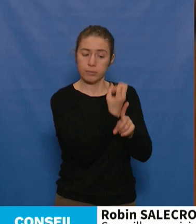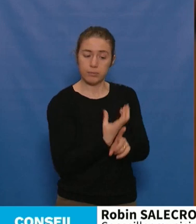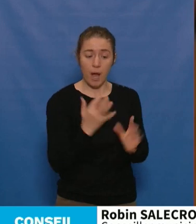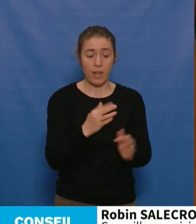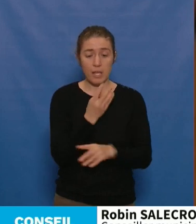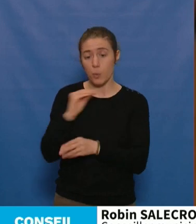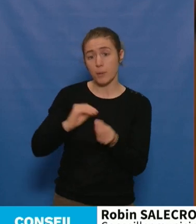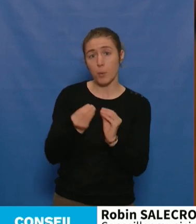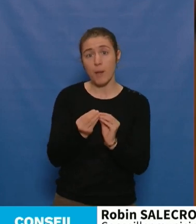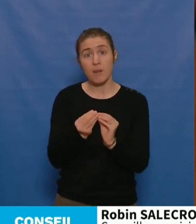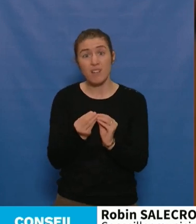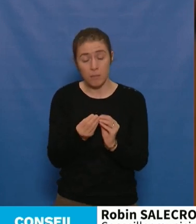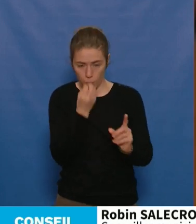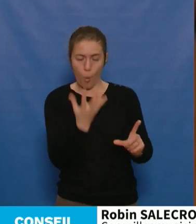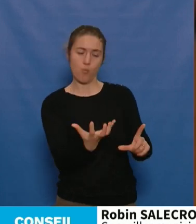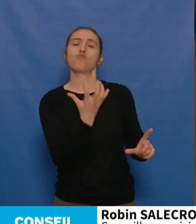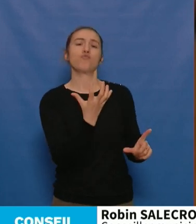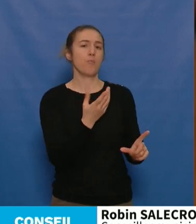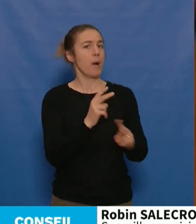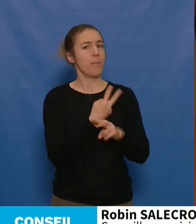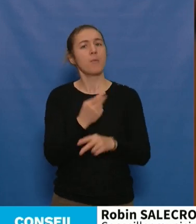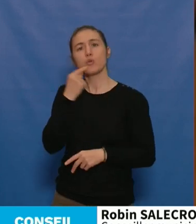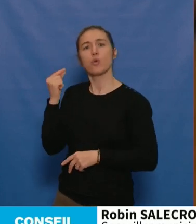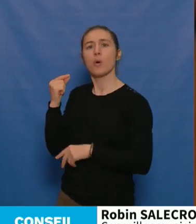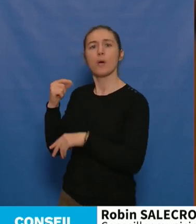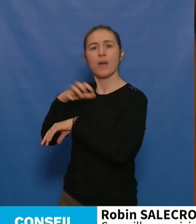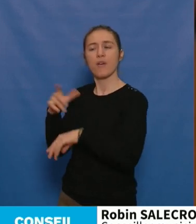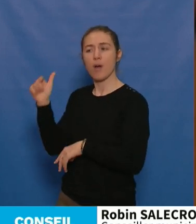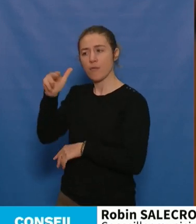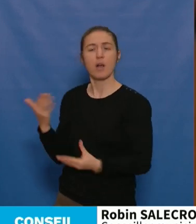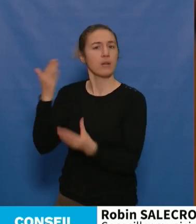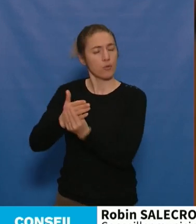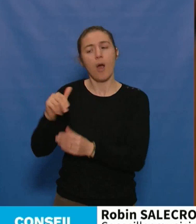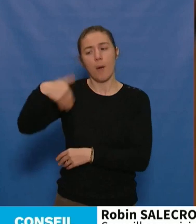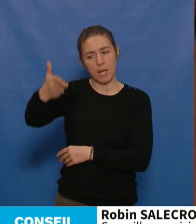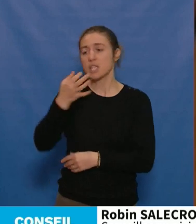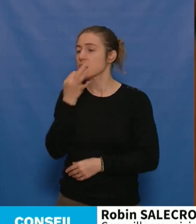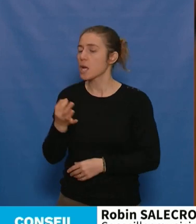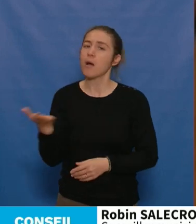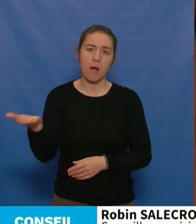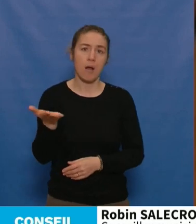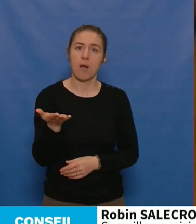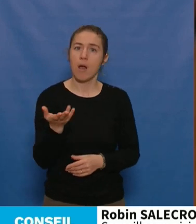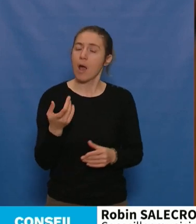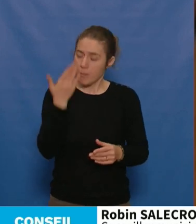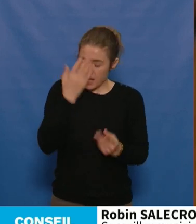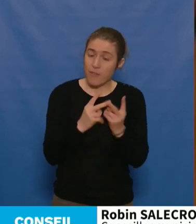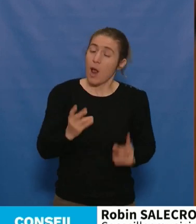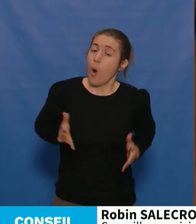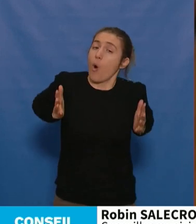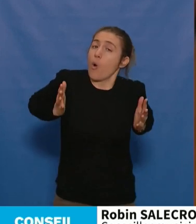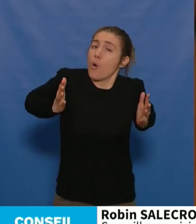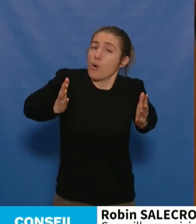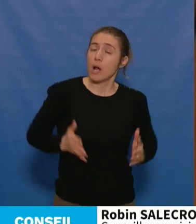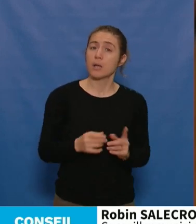positifs. Monsieur le préfet viendra nous le rappeler tout à l'heure. Les derniers éléments montrent qu'effectivement, grâce à l'investissement de la ville, de notre